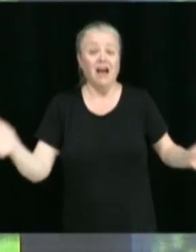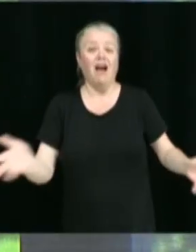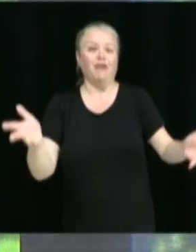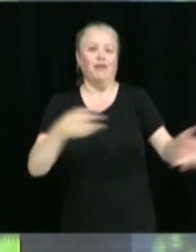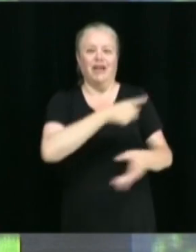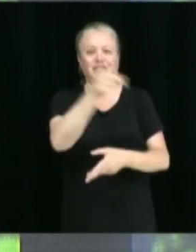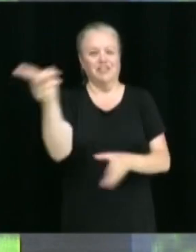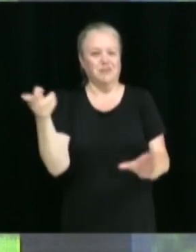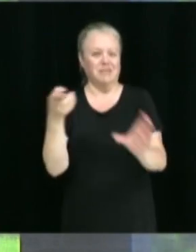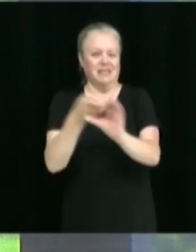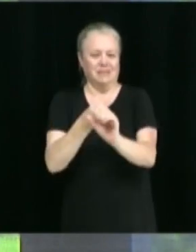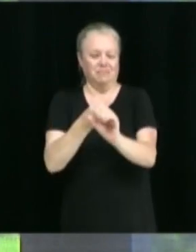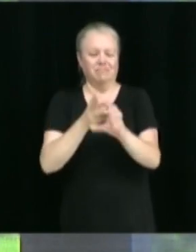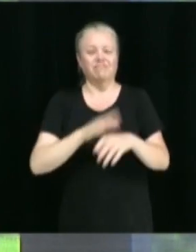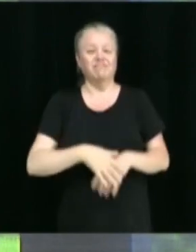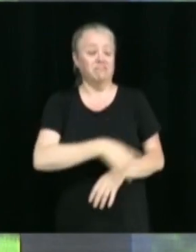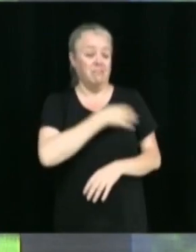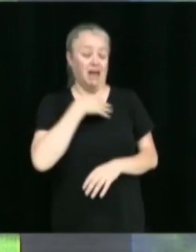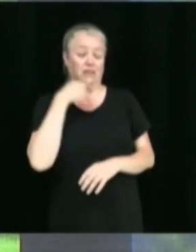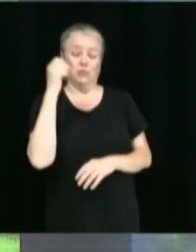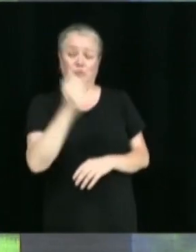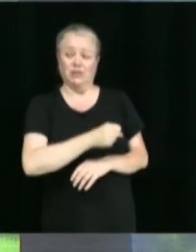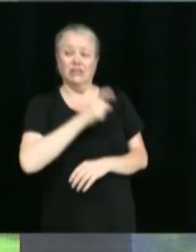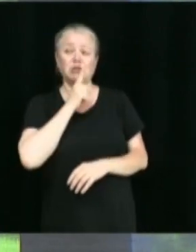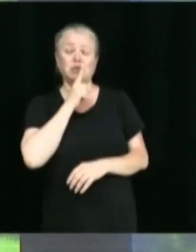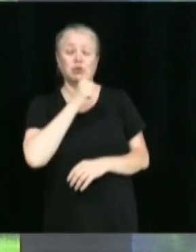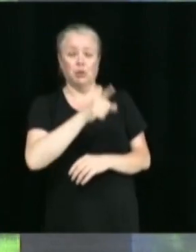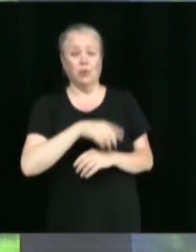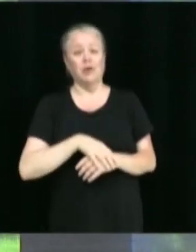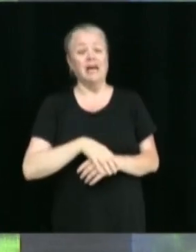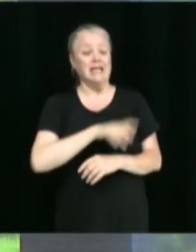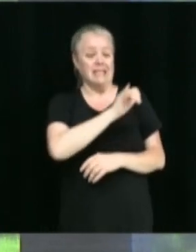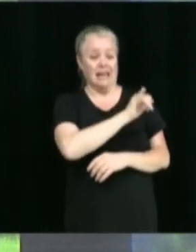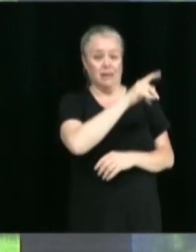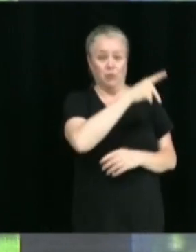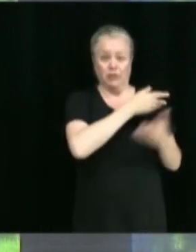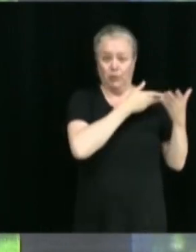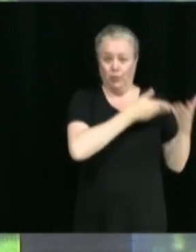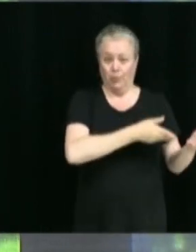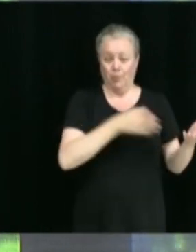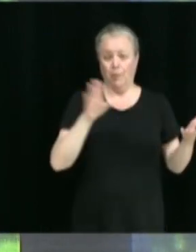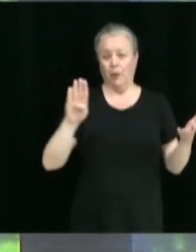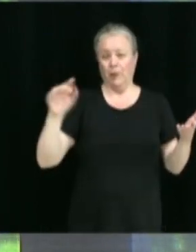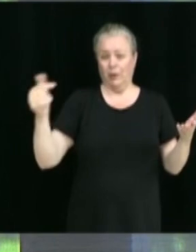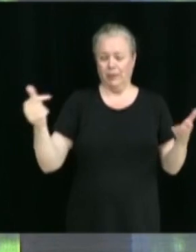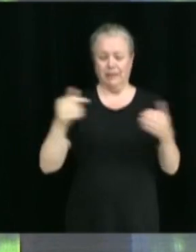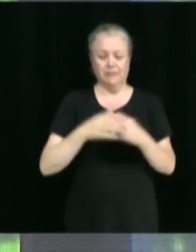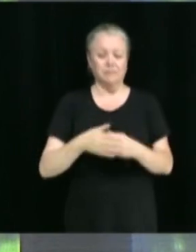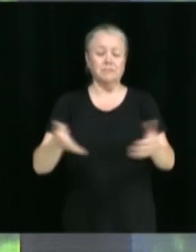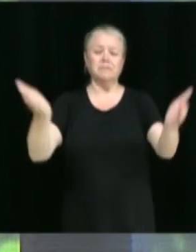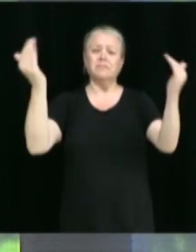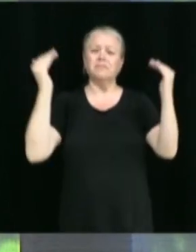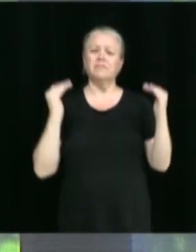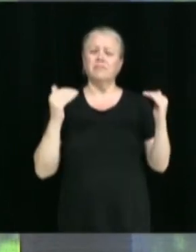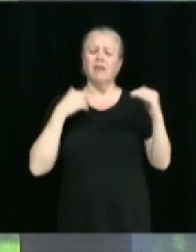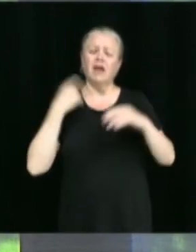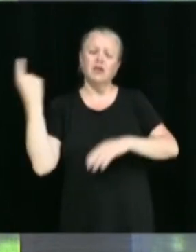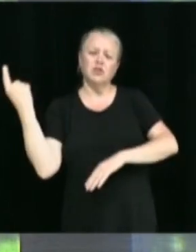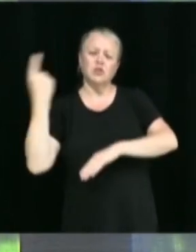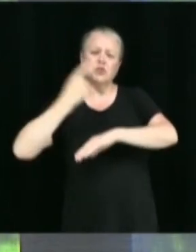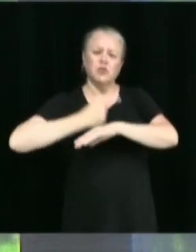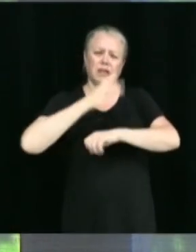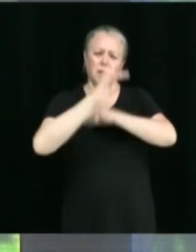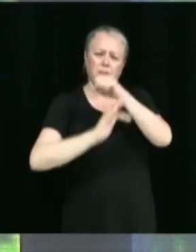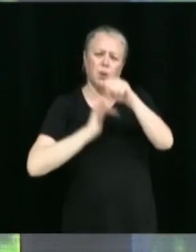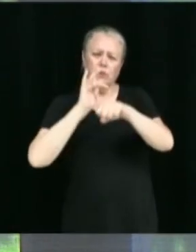Merci, M. Poulin. Yannick Poisson, Benoît Gauthier. Proclamation de la Journée mondiale de la lutte contre la